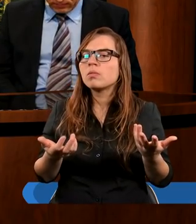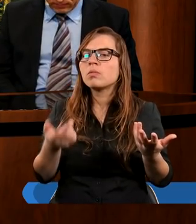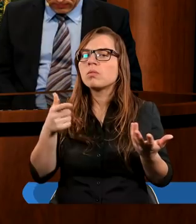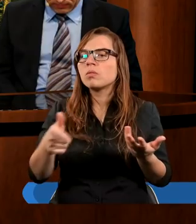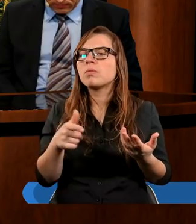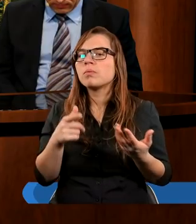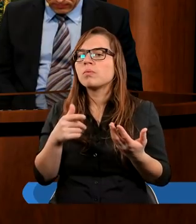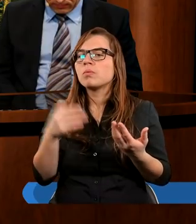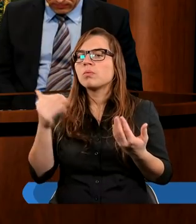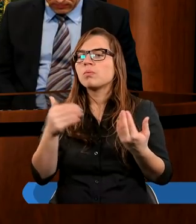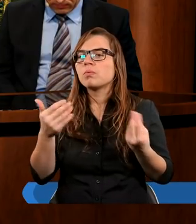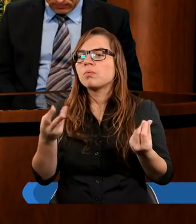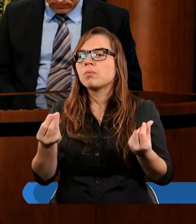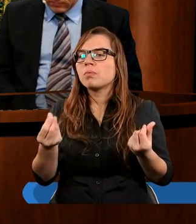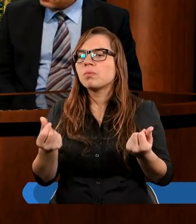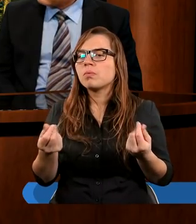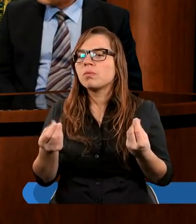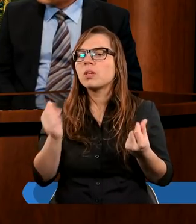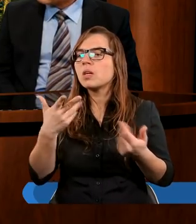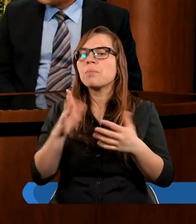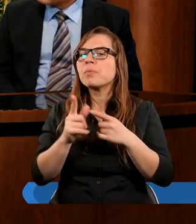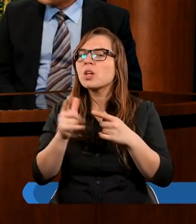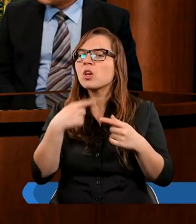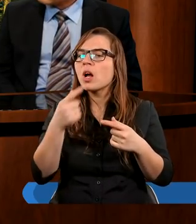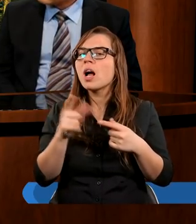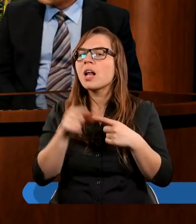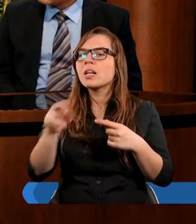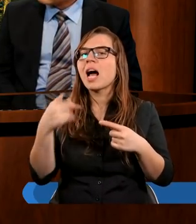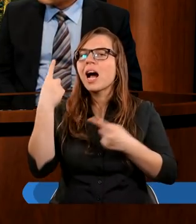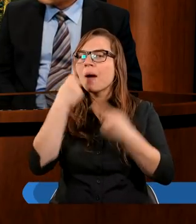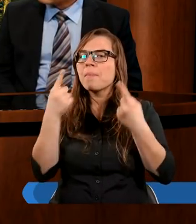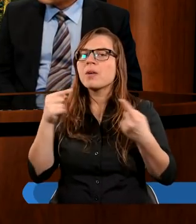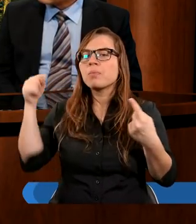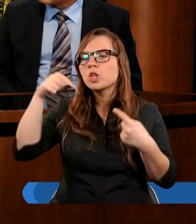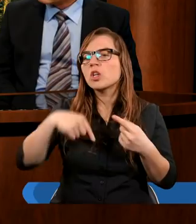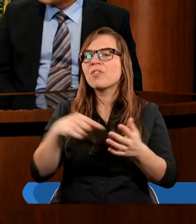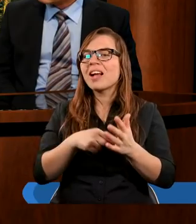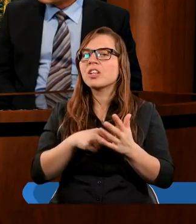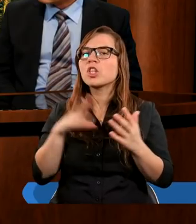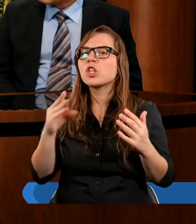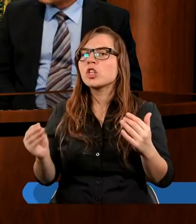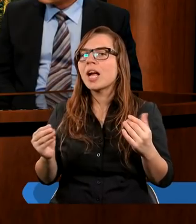doma. przyszła, może nie będę wymieniać, ale taka myśl mi przyszła właśnie,